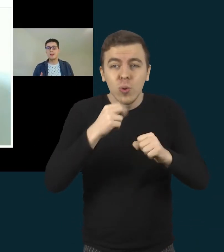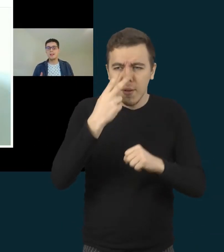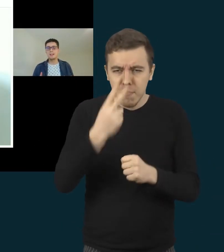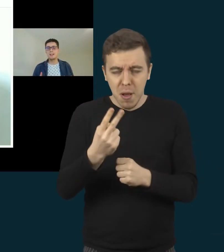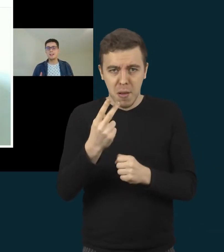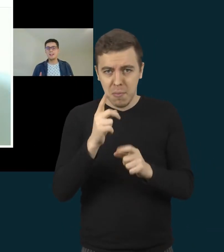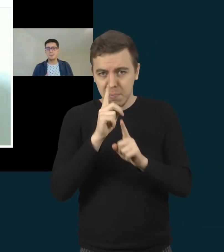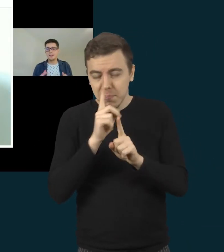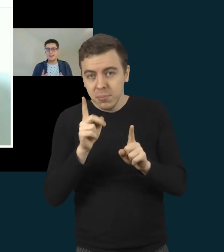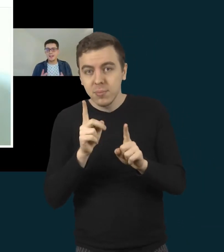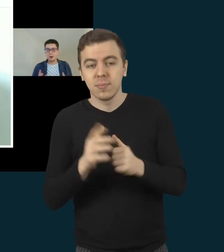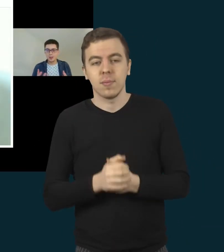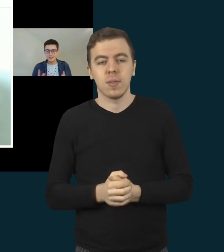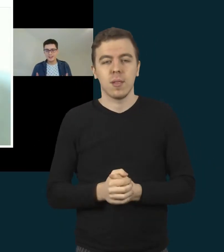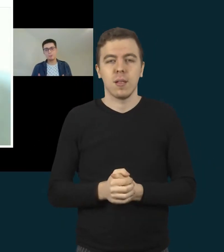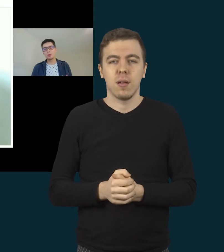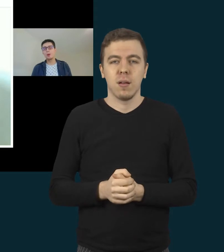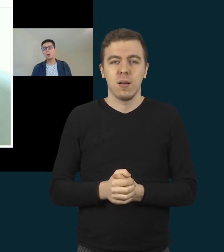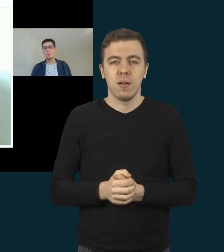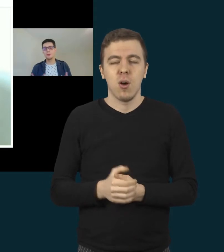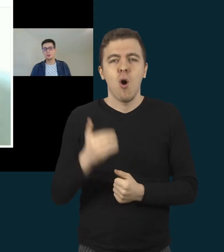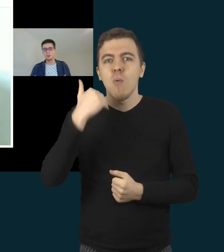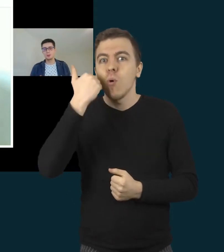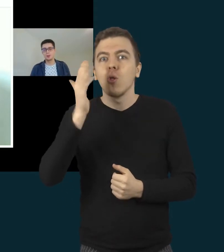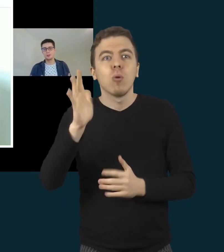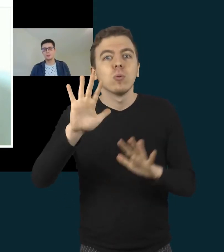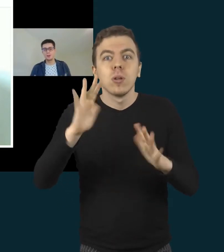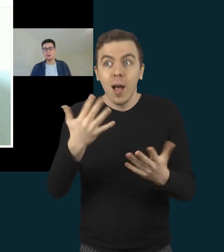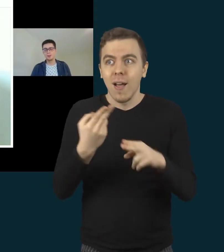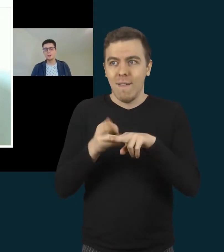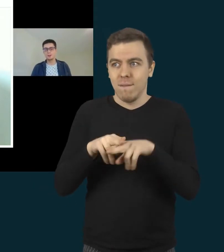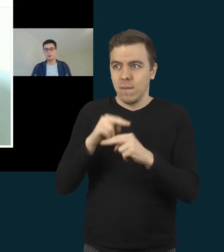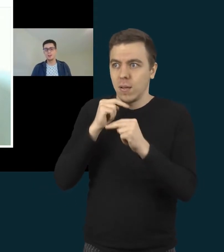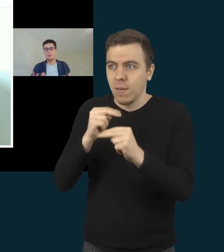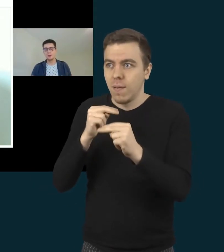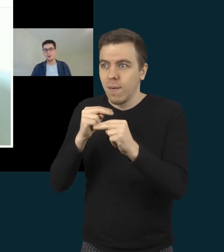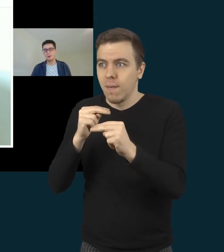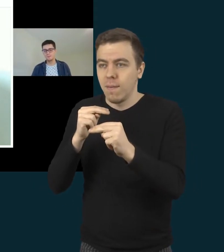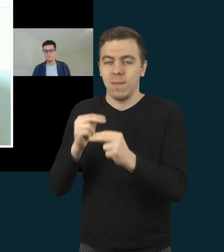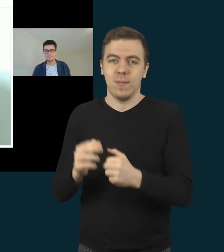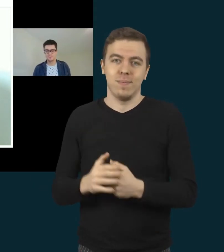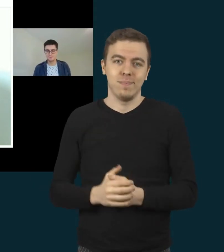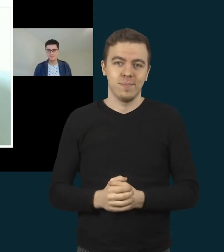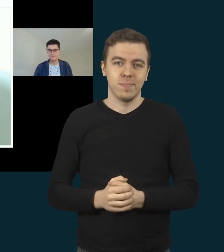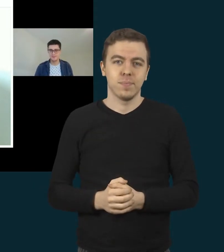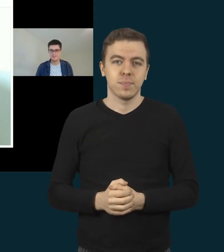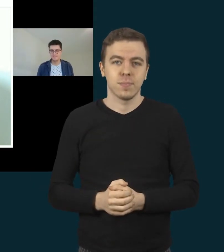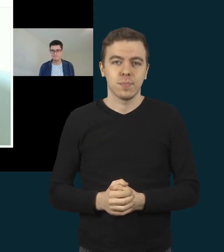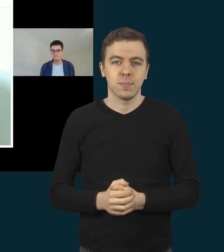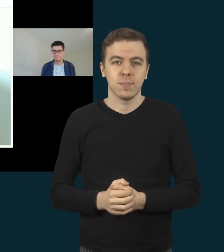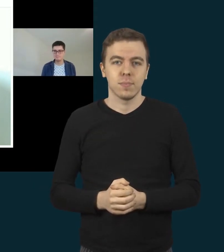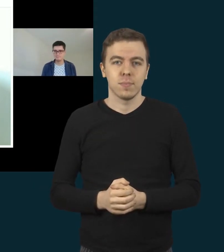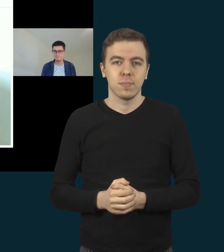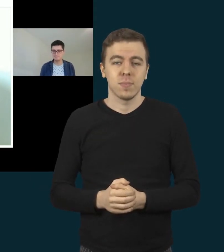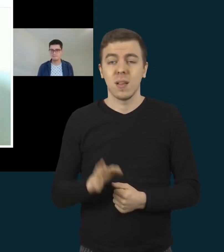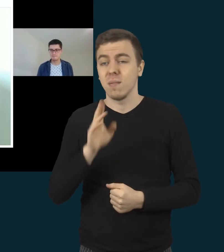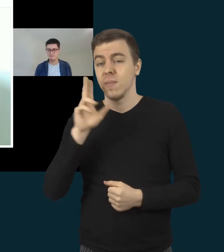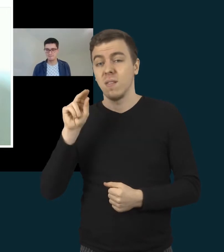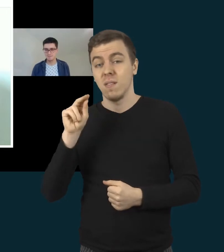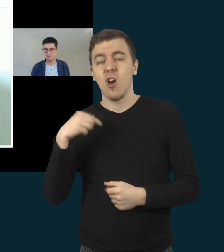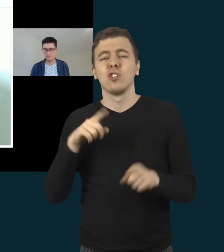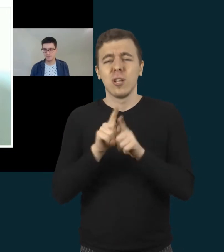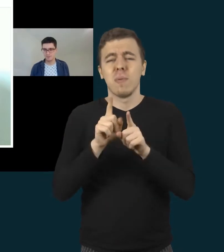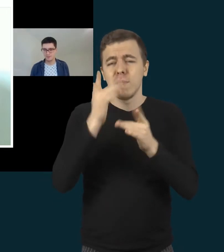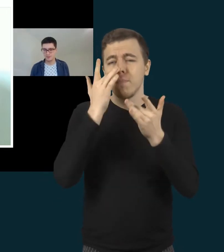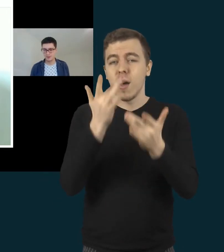bet taip pat yra, o kasgi po to bus iš tokį gyvėl? Tai aš irgi dar parodysiu, tai kaip ir